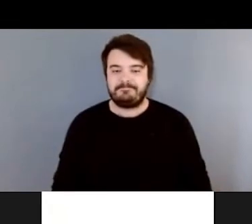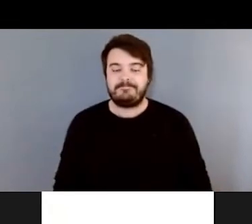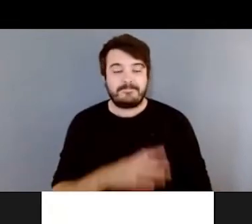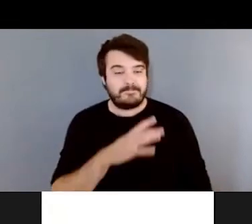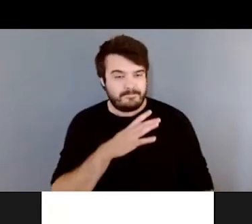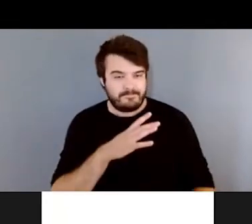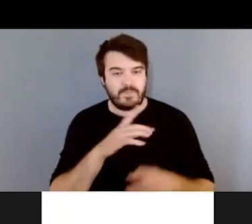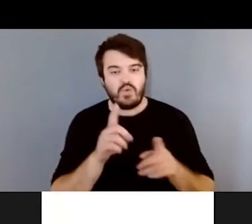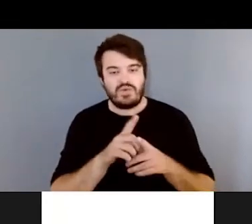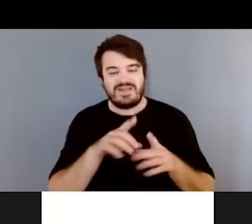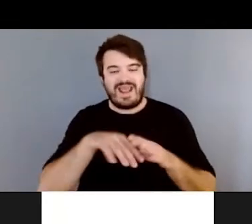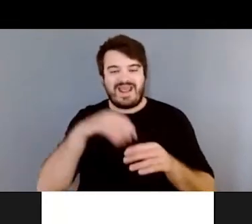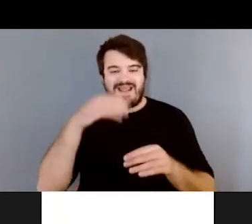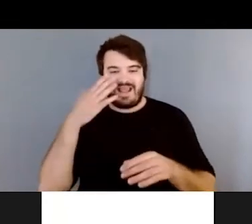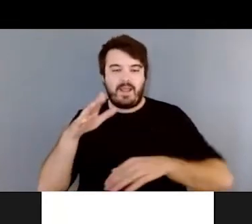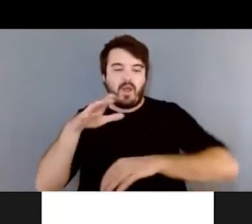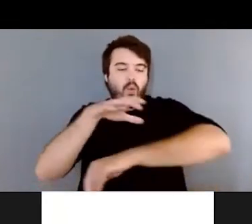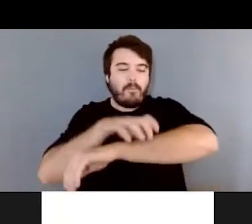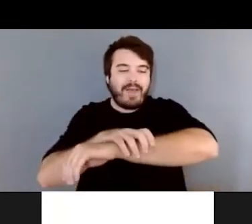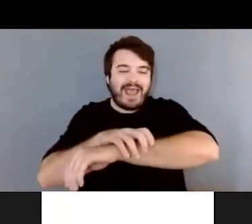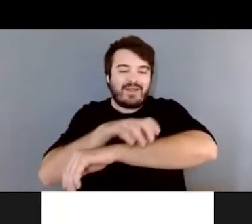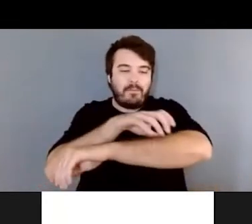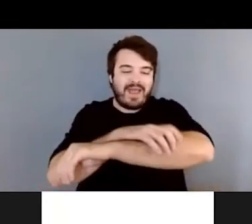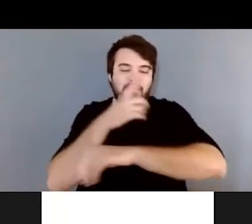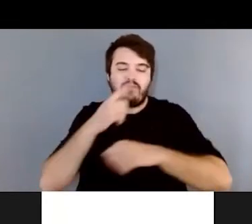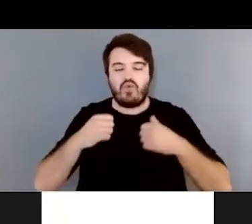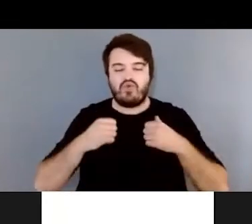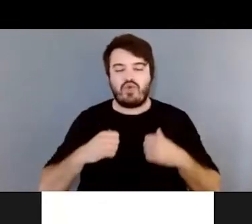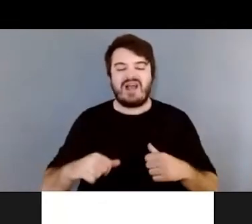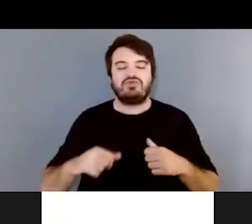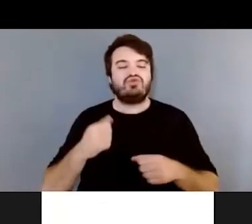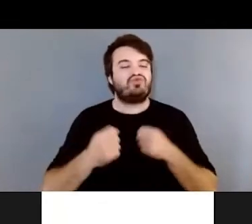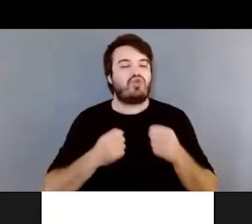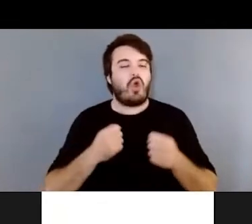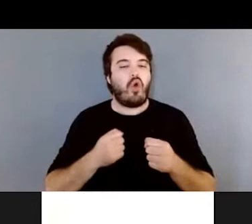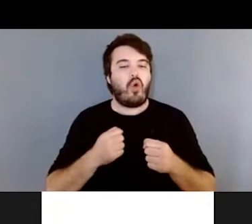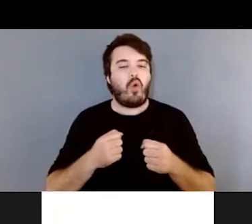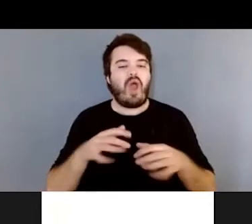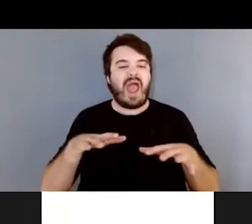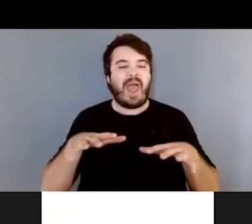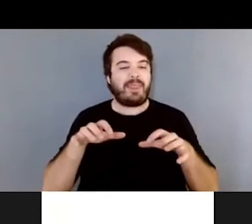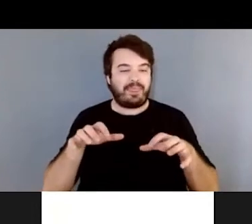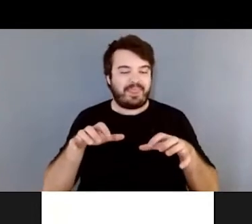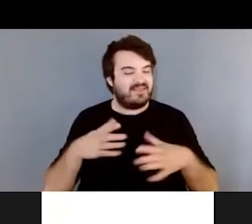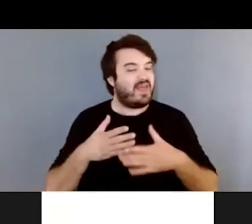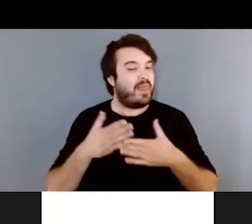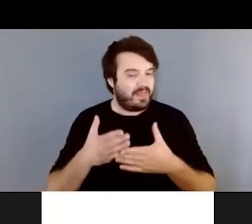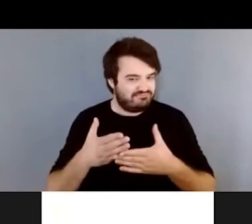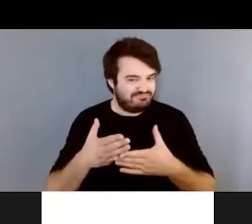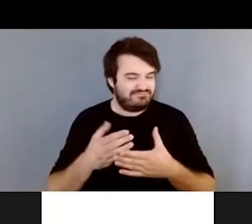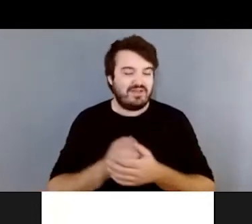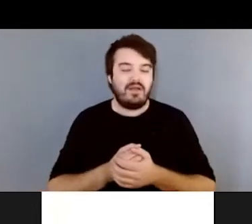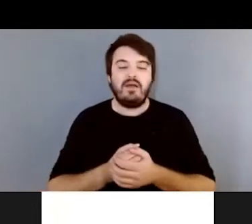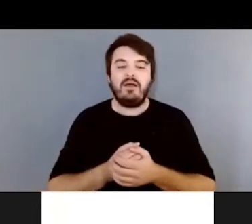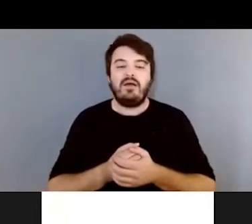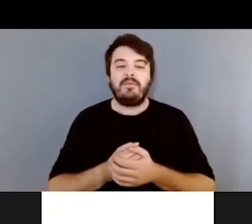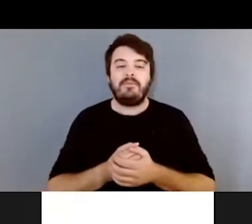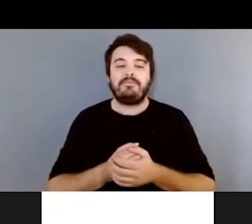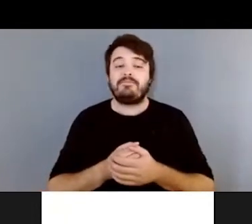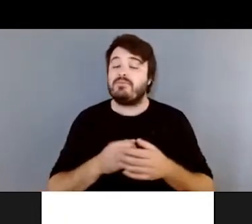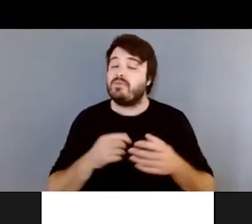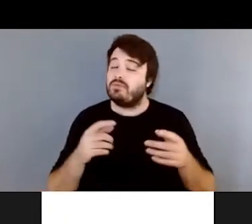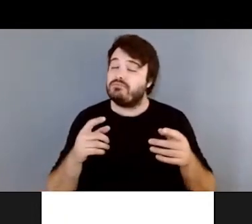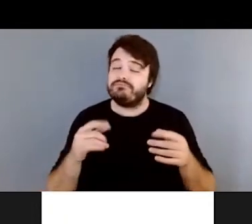en externe, en compresse pour soulager les douleurs arthritiques. Et encore une fois, comme toutes